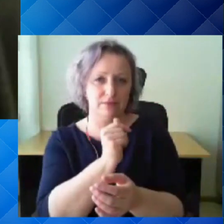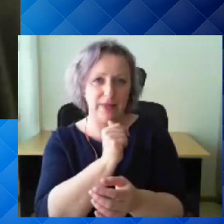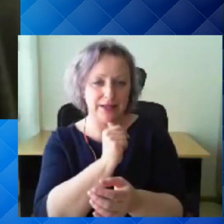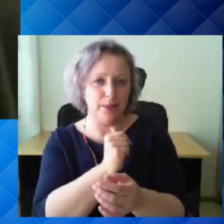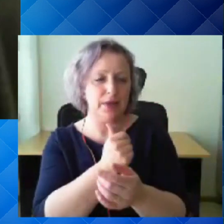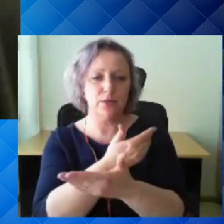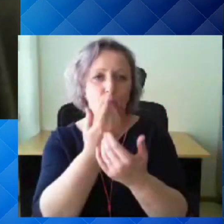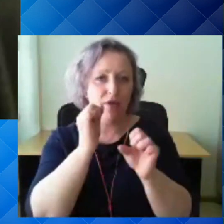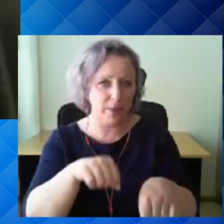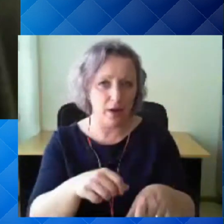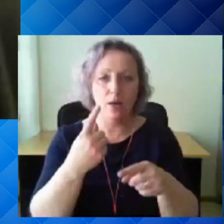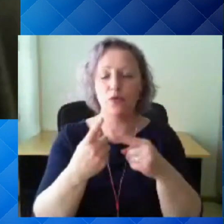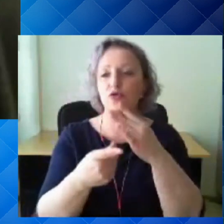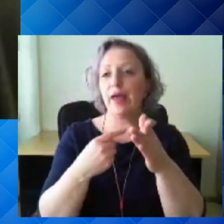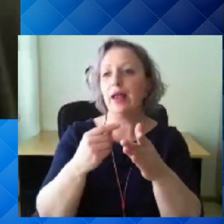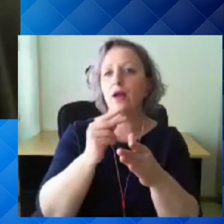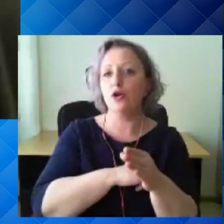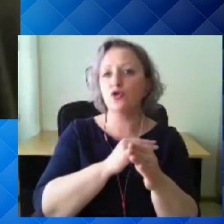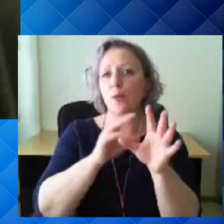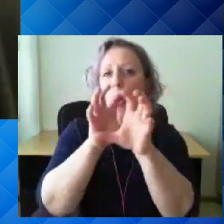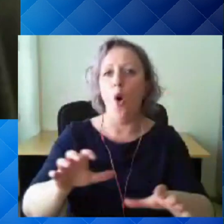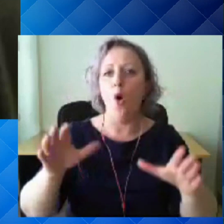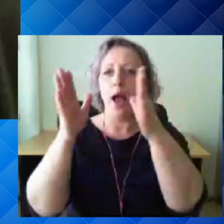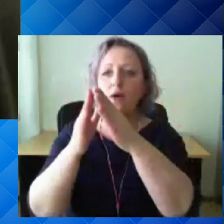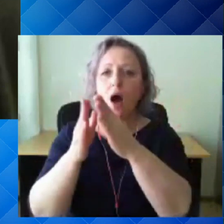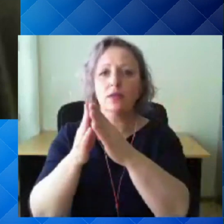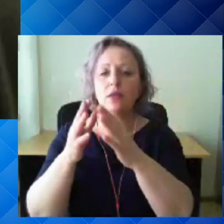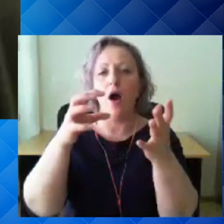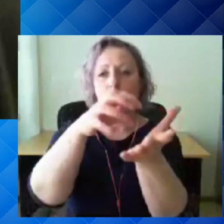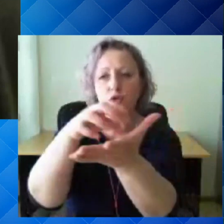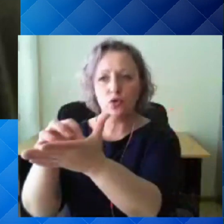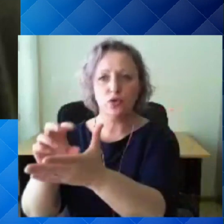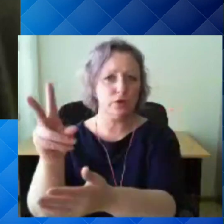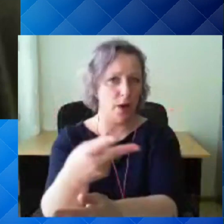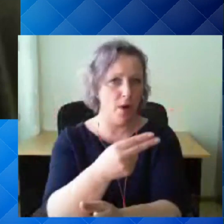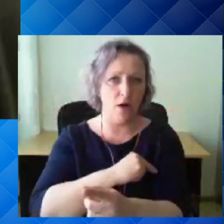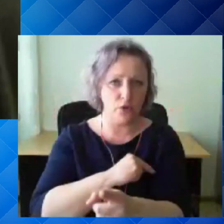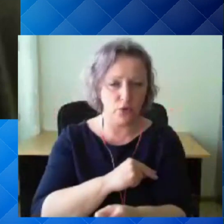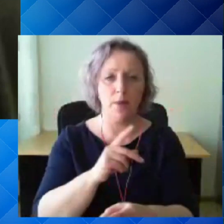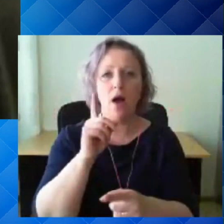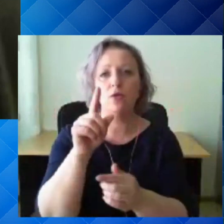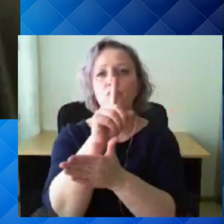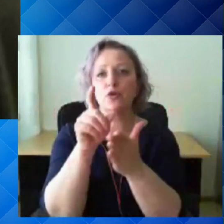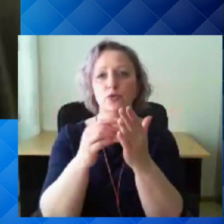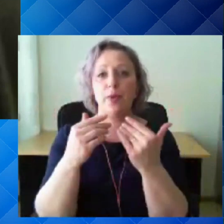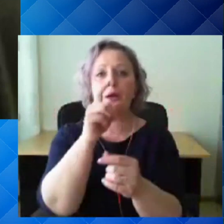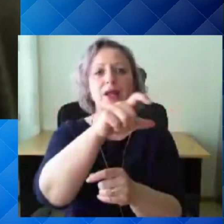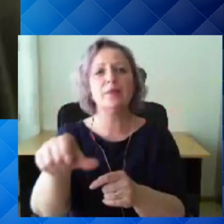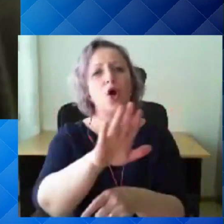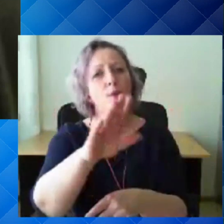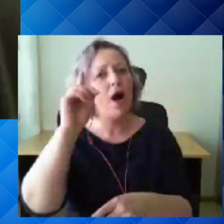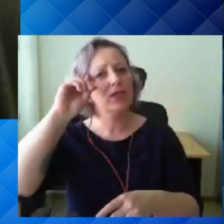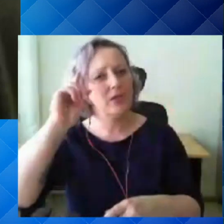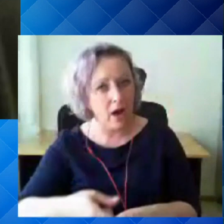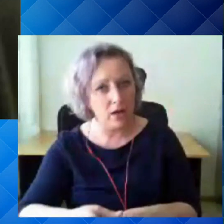asutustes laustestimiste eelläbi viimiseks ja hindamiseks. Küsimus nüüd siin on inimeste teadlikuses, et